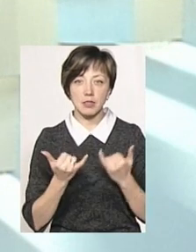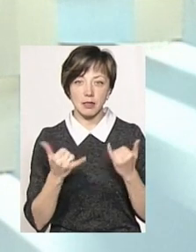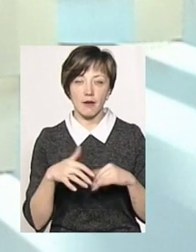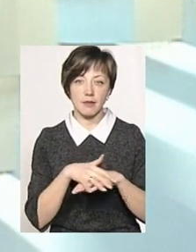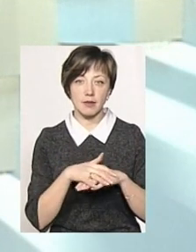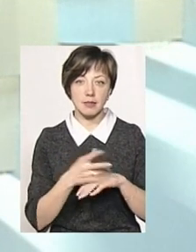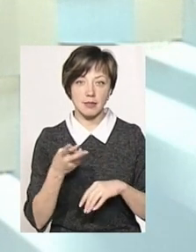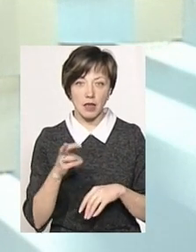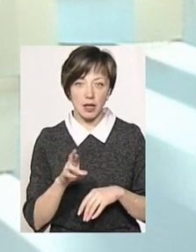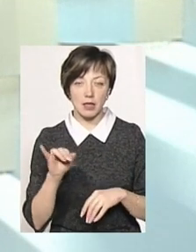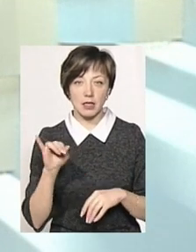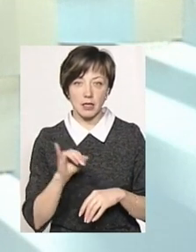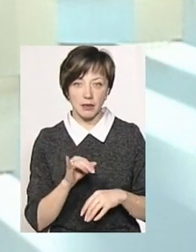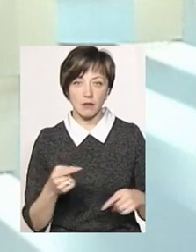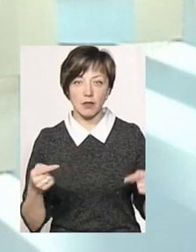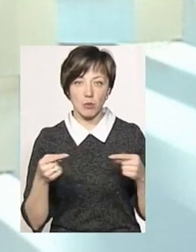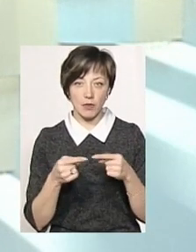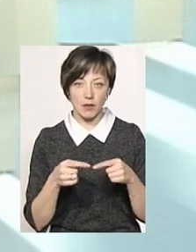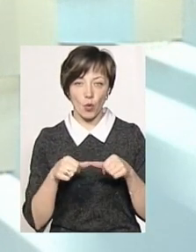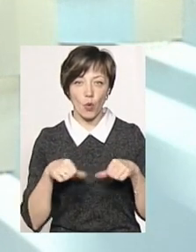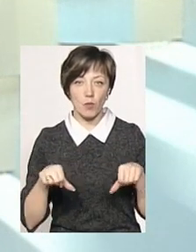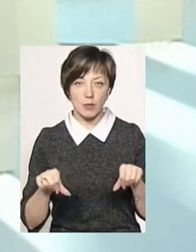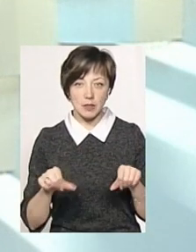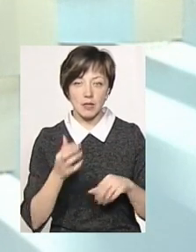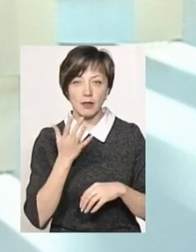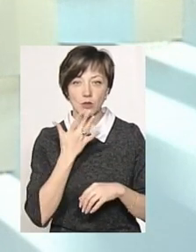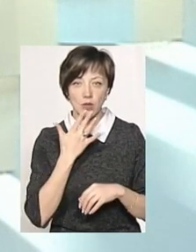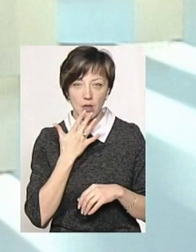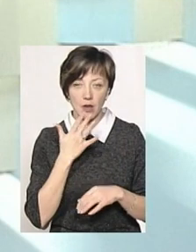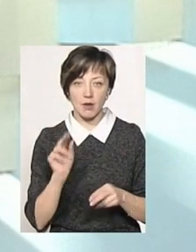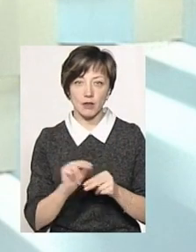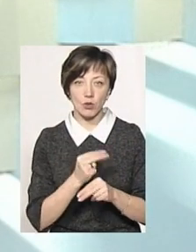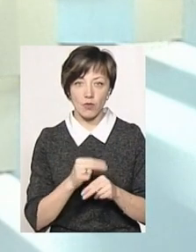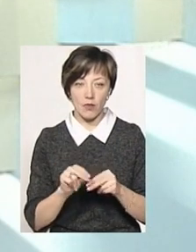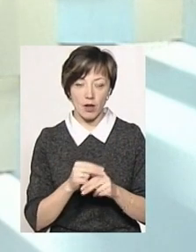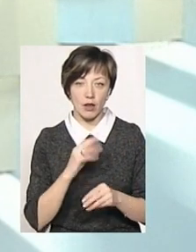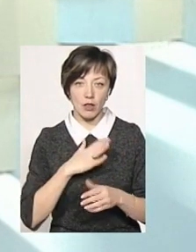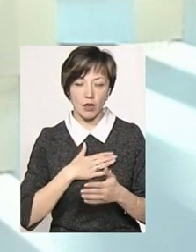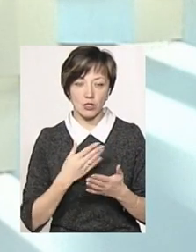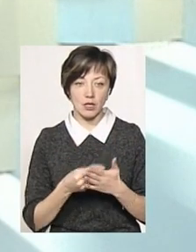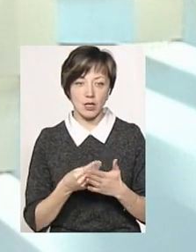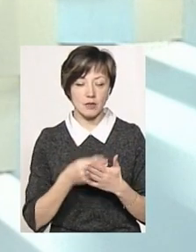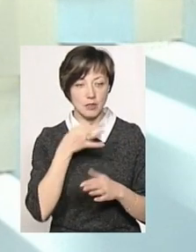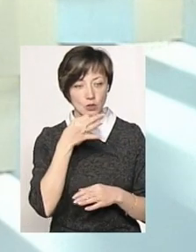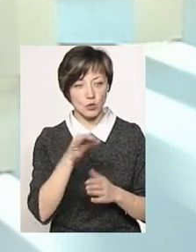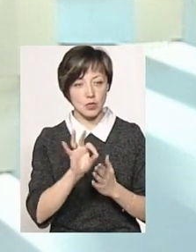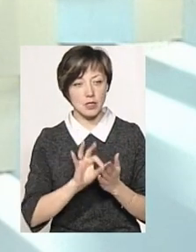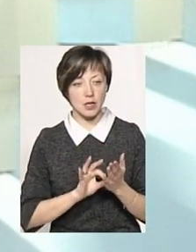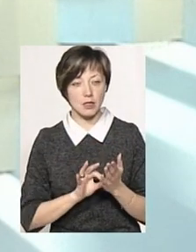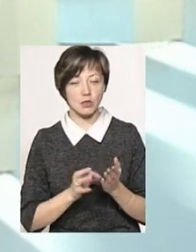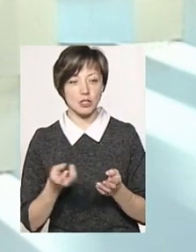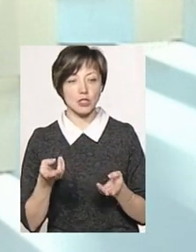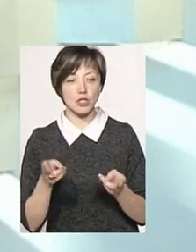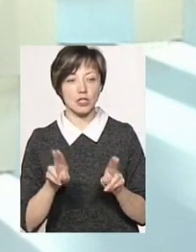населення, ну і, відповідно, комісія національна відкоригувала наш тариф. Скажу зразу, що він